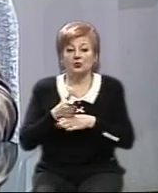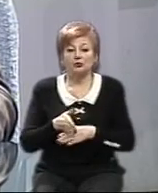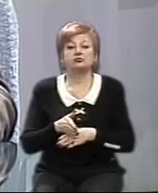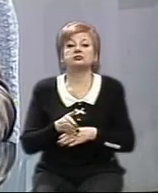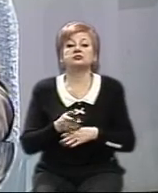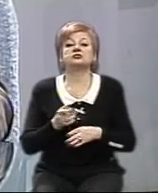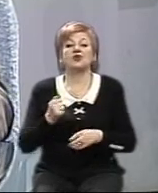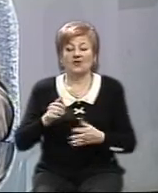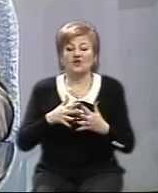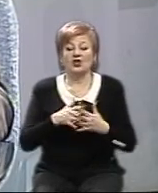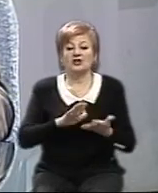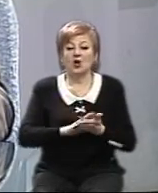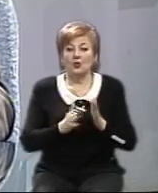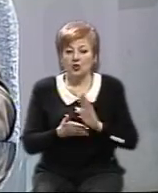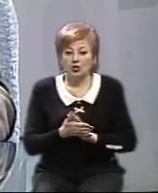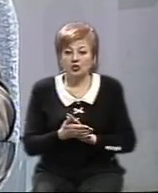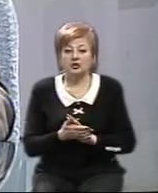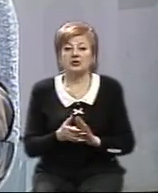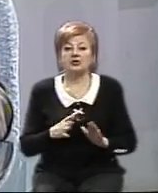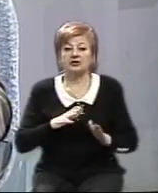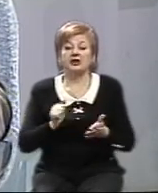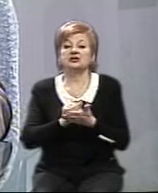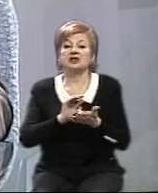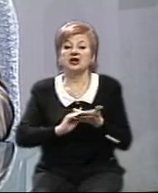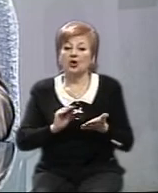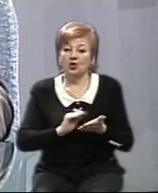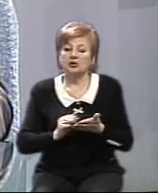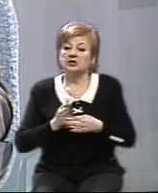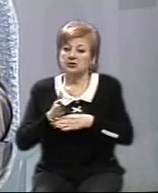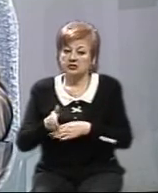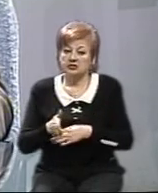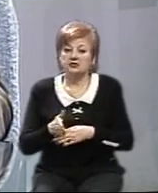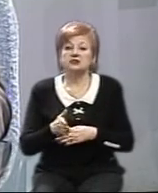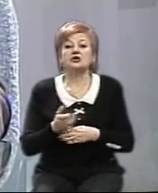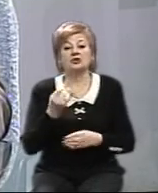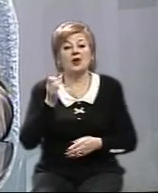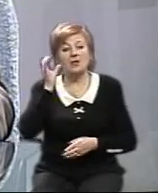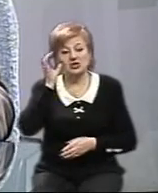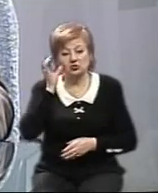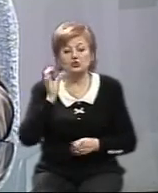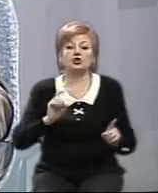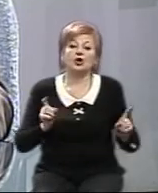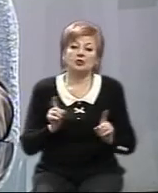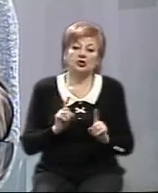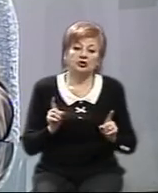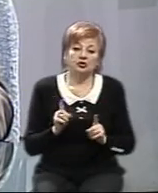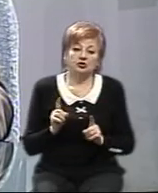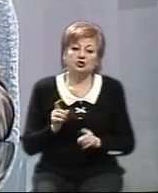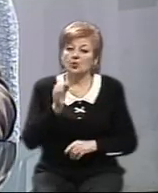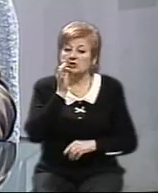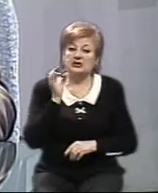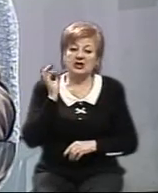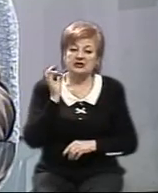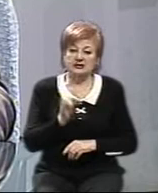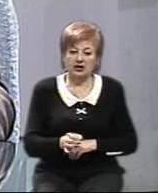Запорізькій області воєнного стану. На цьому брифінгу побував наш редактор Валерій Козицький. от, власне, давайте послухаємо, що сказав